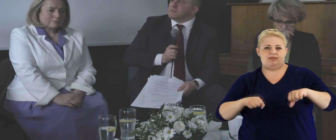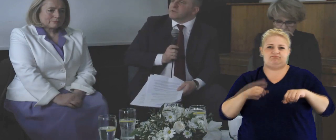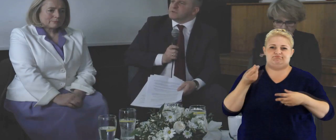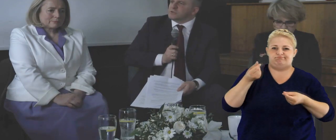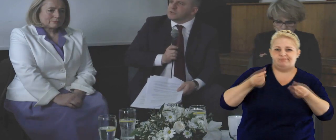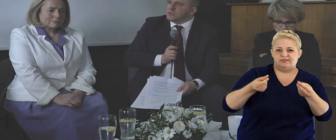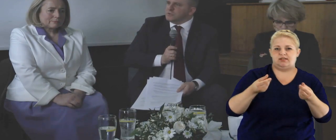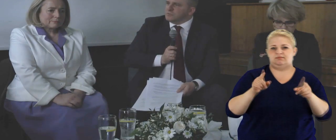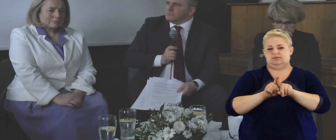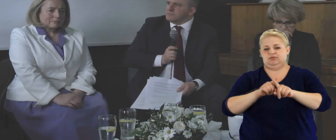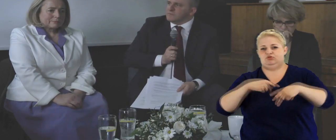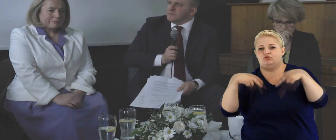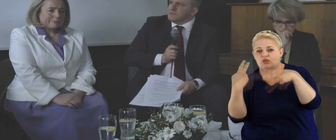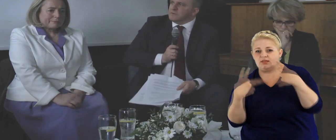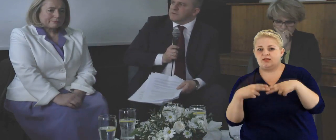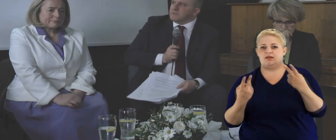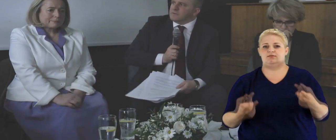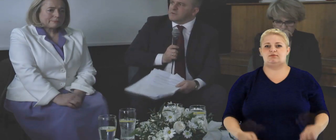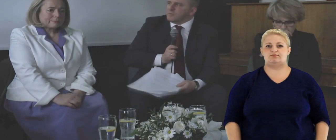absolutnie pozademokratycznych sił,